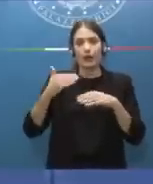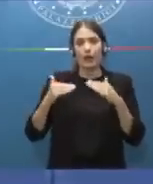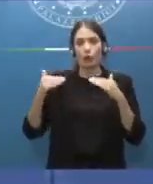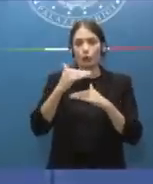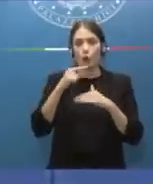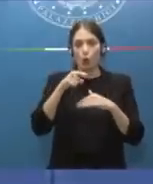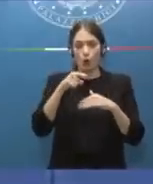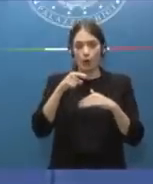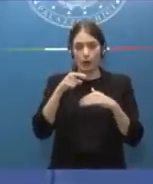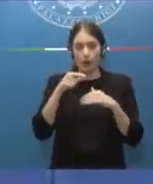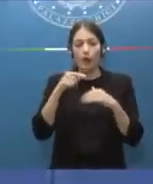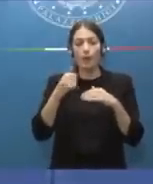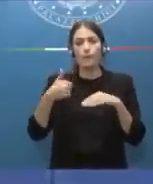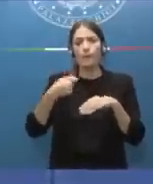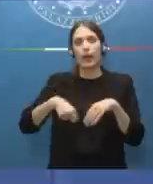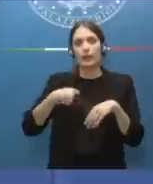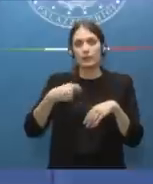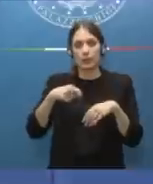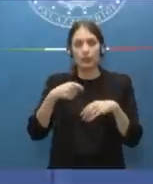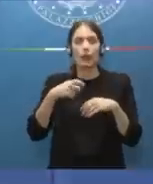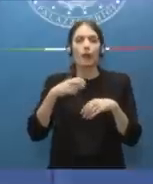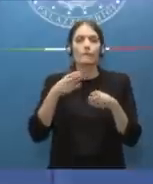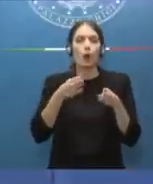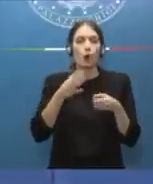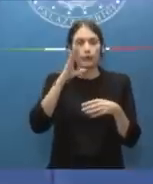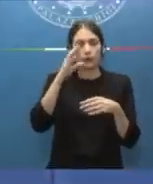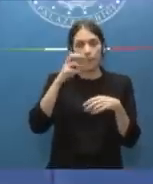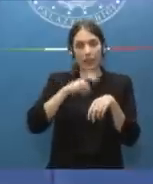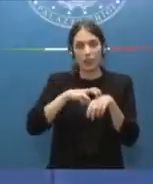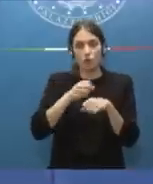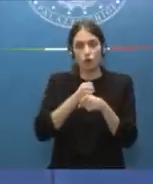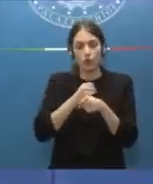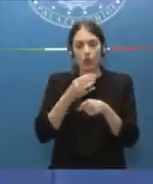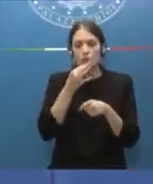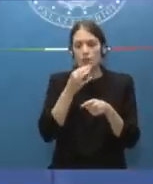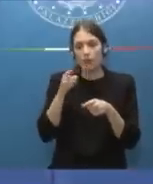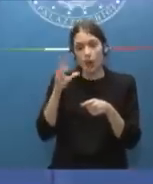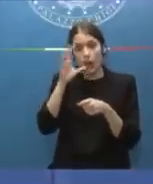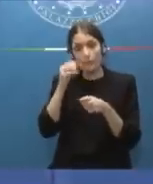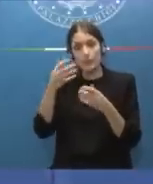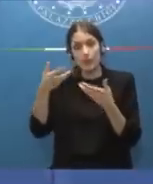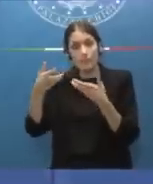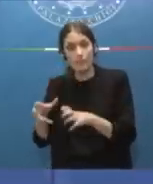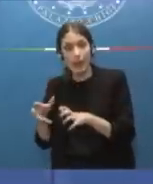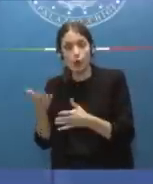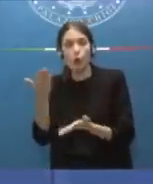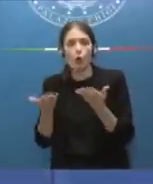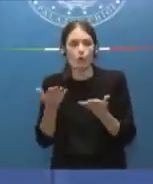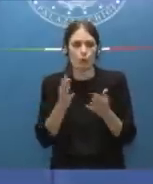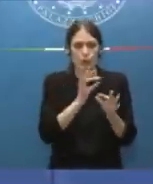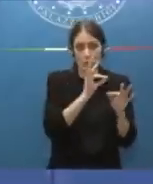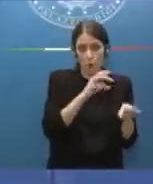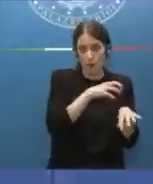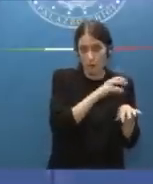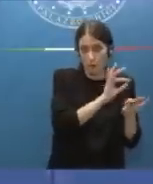presi della facoltà di medicina eccetera eccetera eccetera capisca di sanità meno di ministri che noi abbiamo avuto massimo